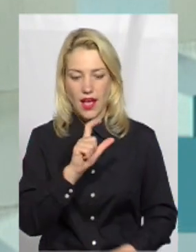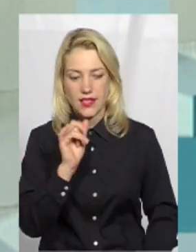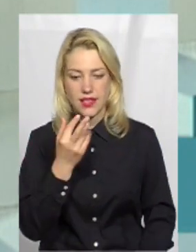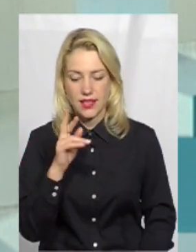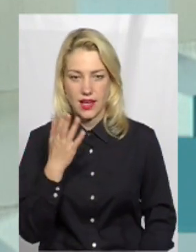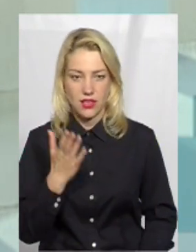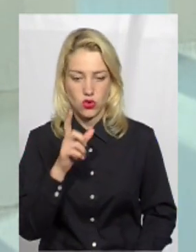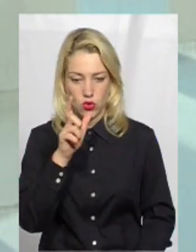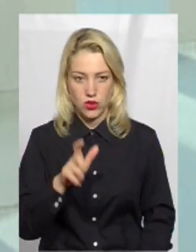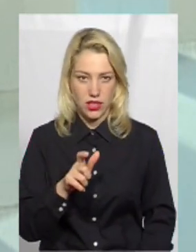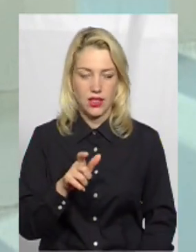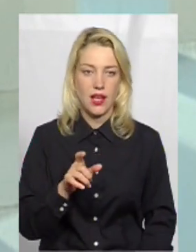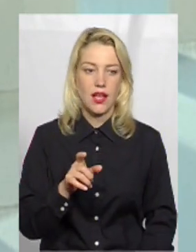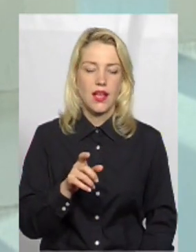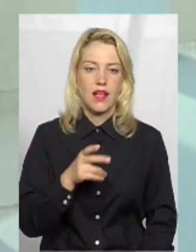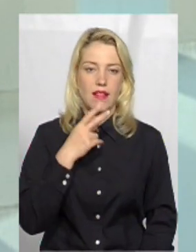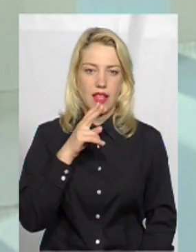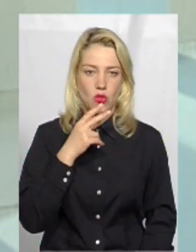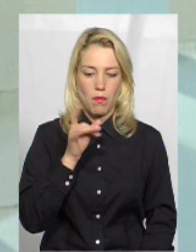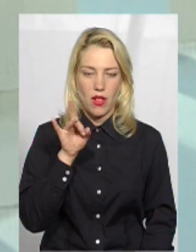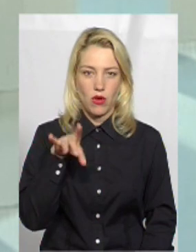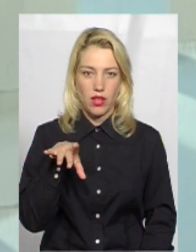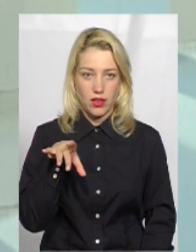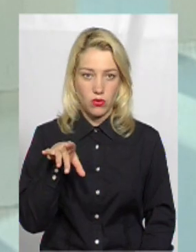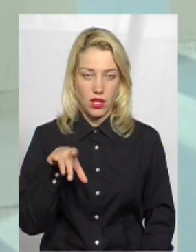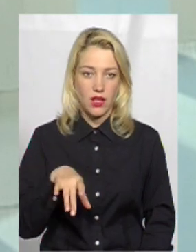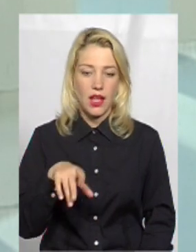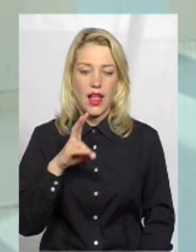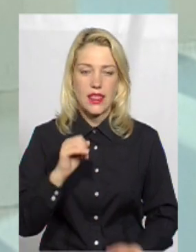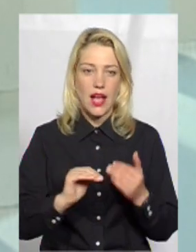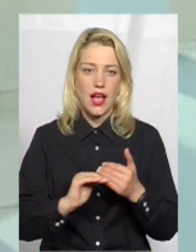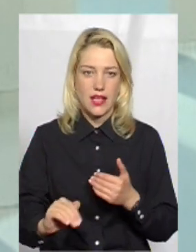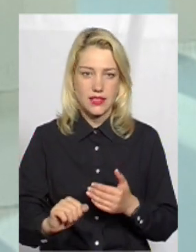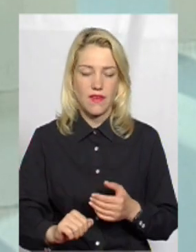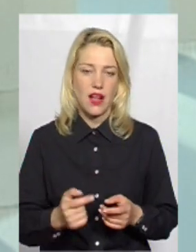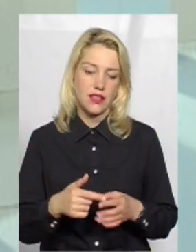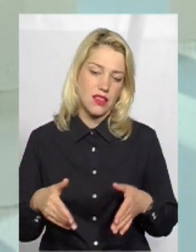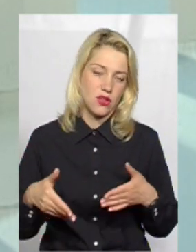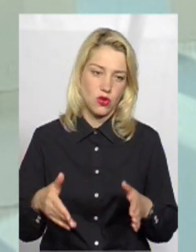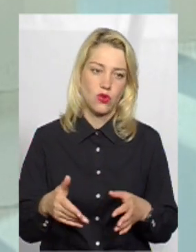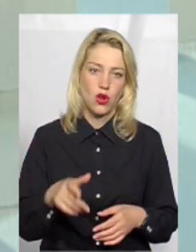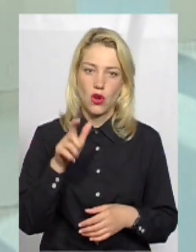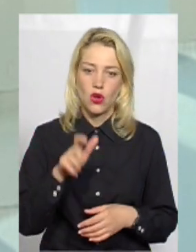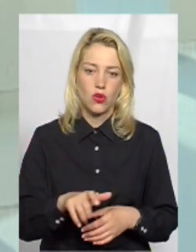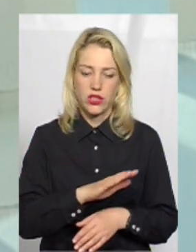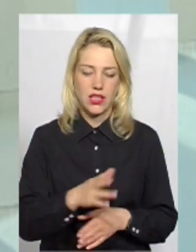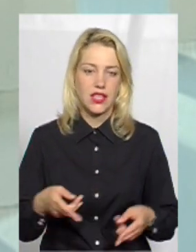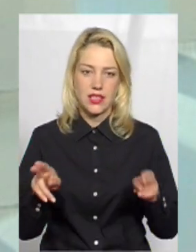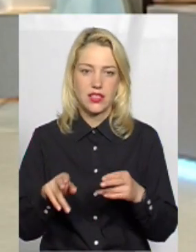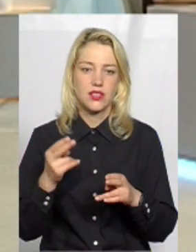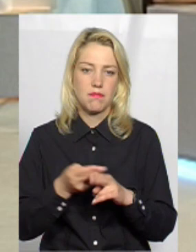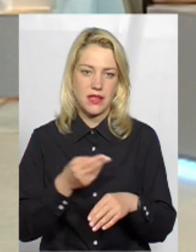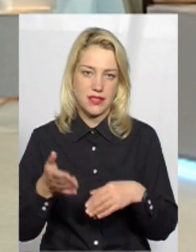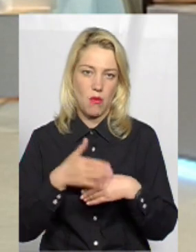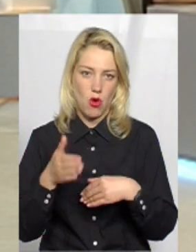кинула, наприклад, недопалок на асфальт чи на дорогу, вона не залишиться від покарання.